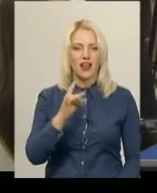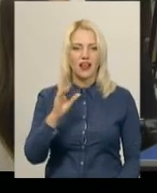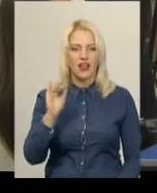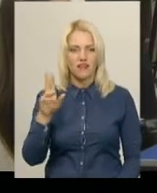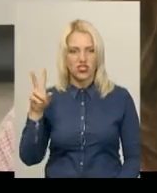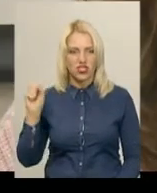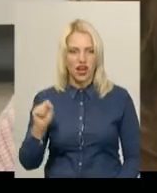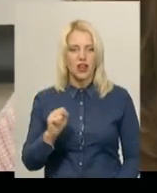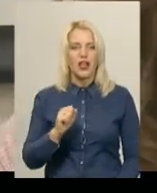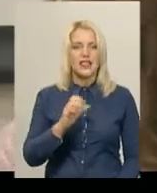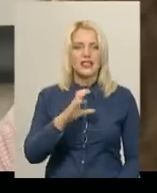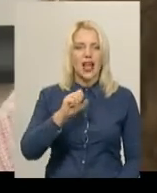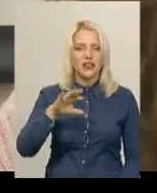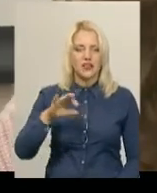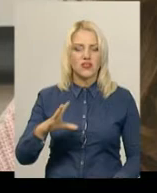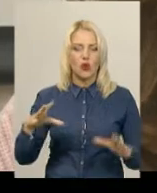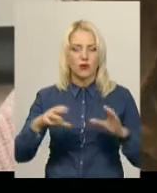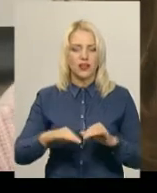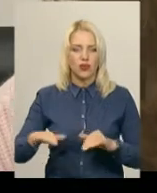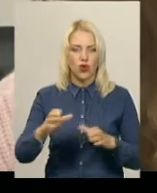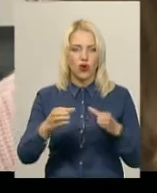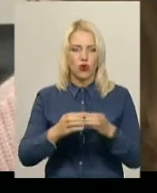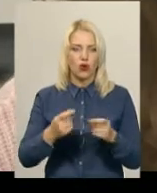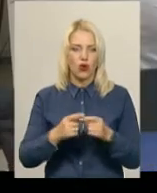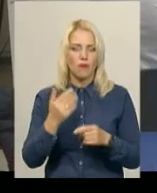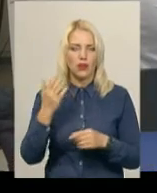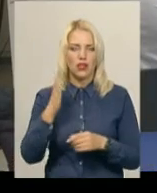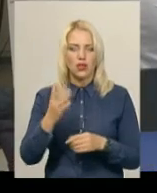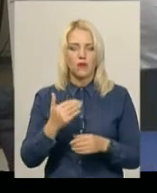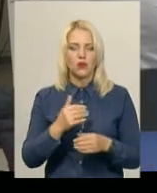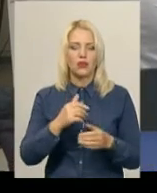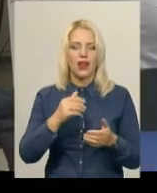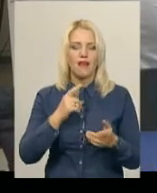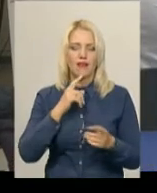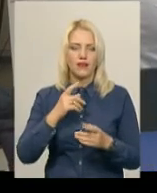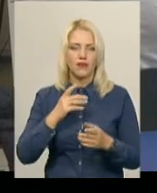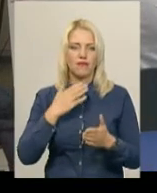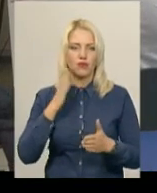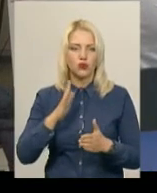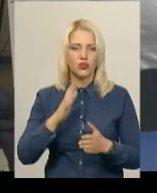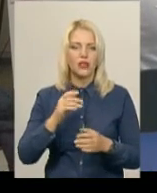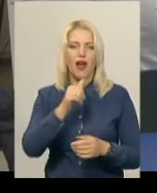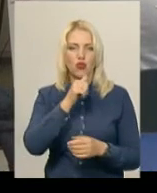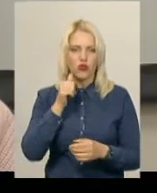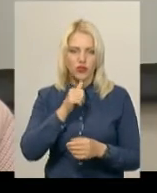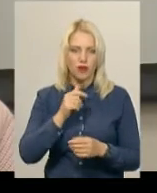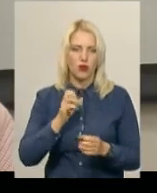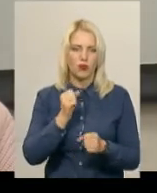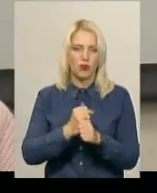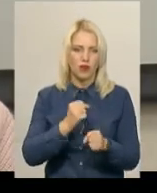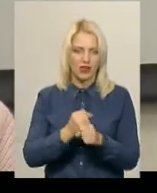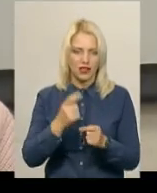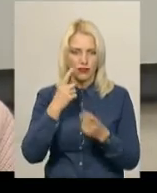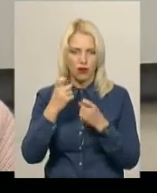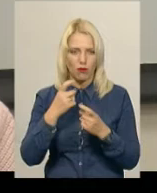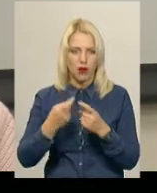'єднаних територіальних громадах. В його рамках дільничні офіцери амонімно відповідатимуть на спеціально розроблений опитувальник. З наступного тижня і до середини